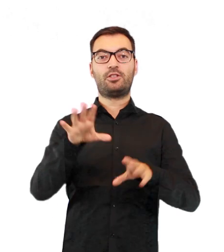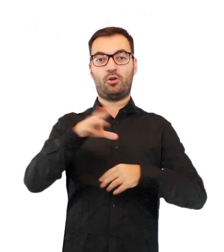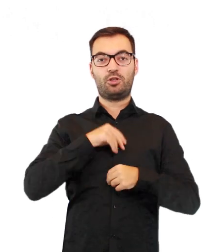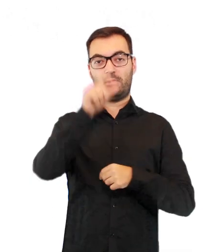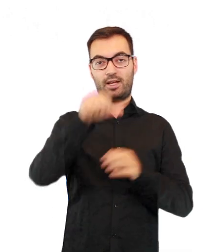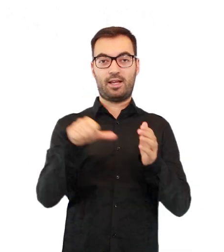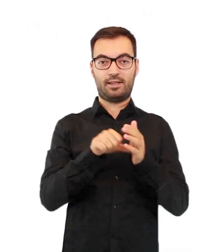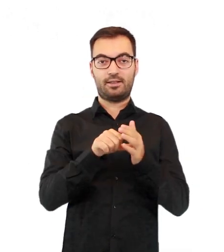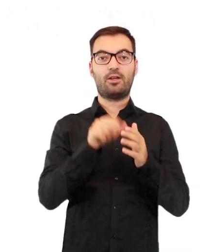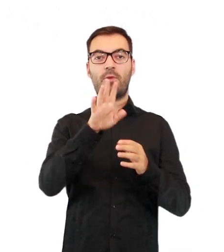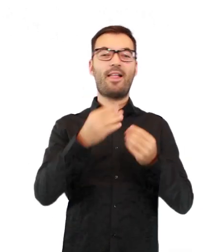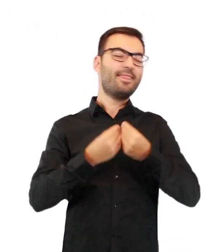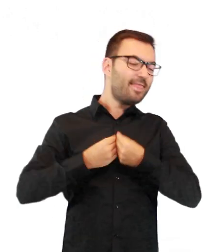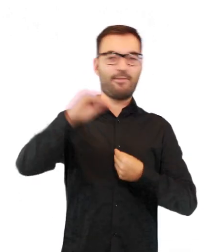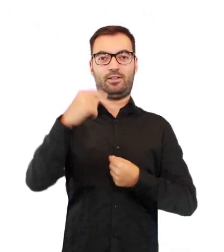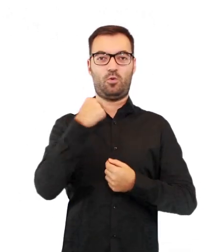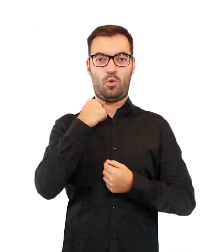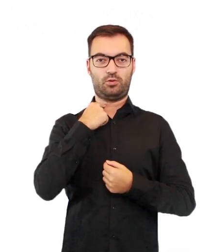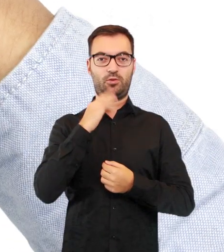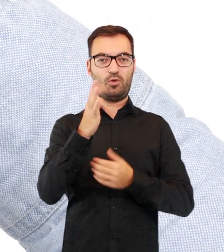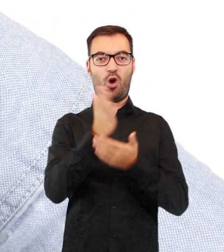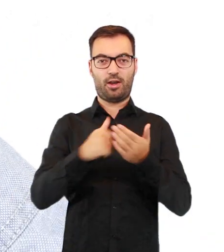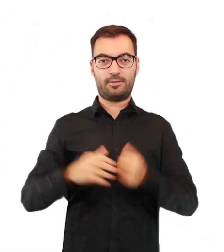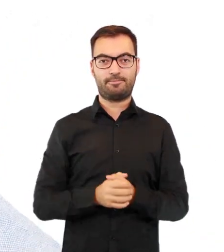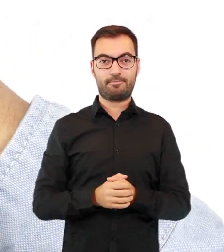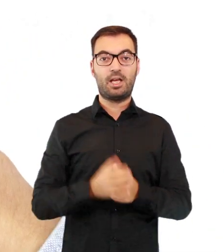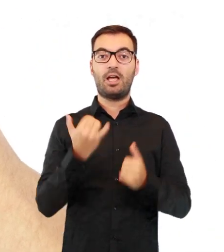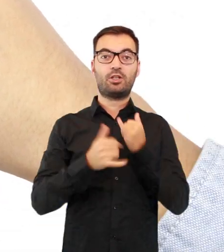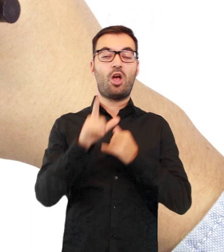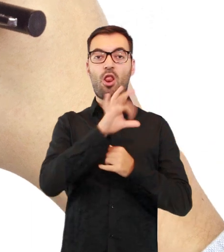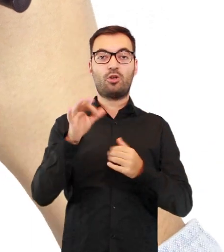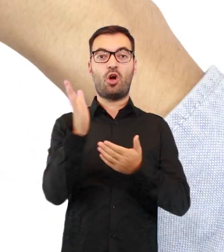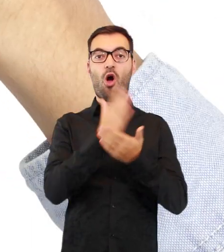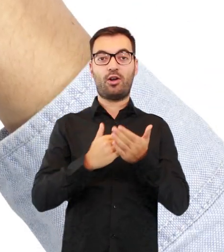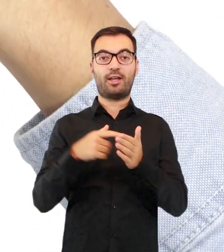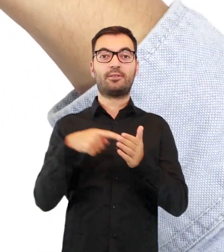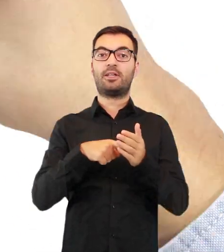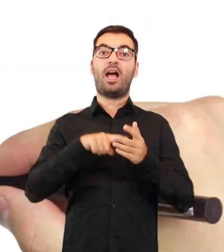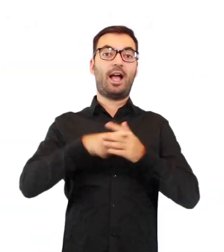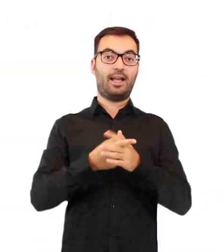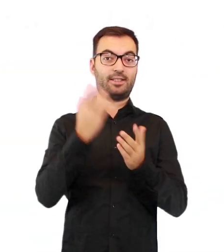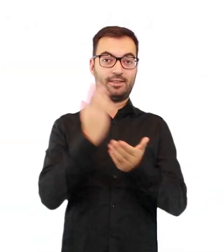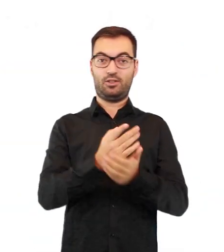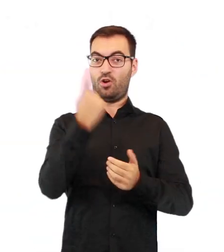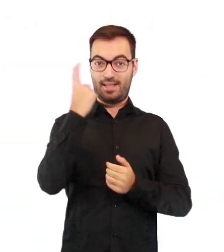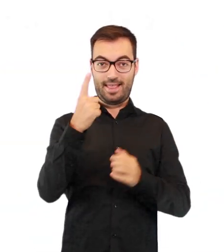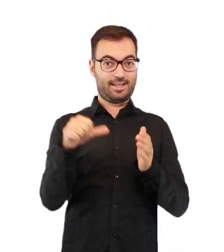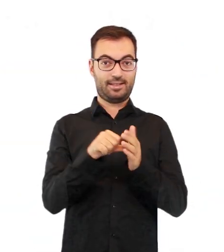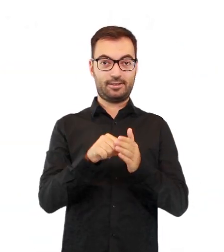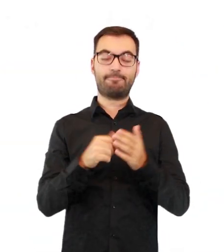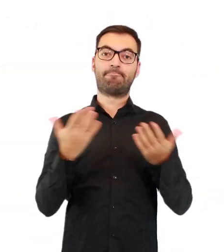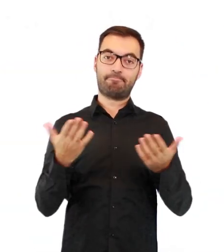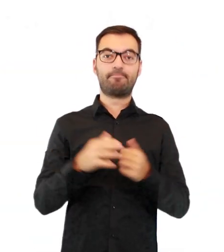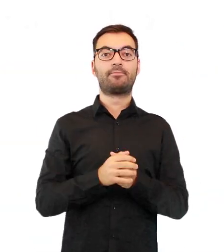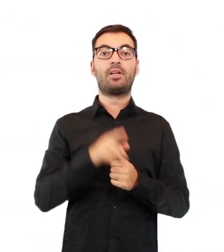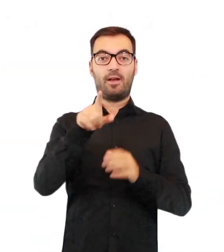kandydat, który uzyska najwięcej głosów w okręgu. Jeżeli w danym okręgu wyborczym zostanie zarejestrowany tylko jeden kandydat,